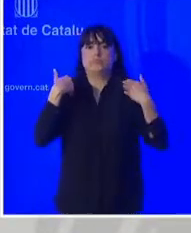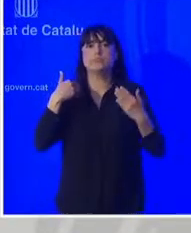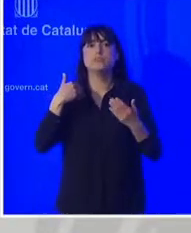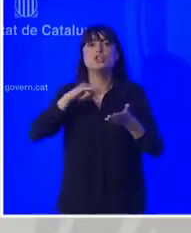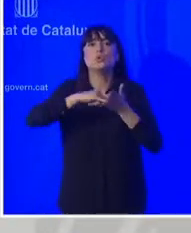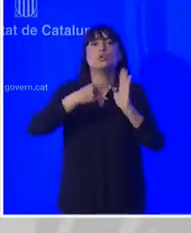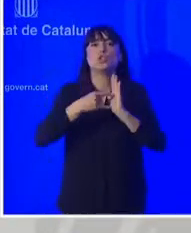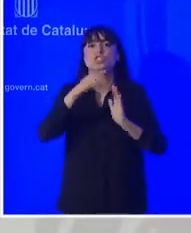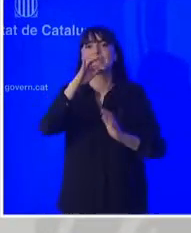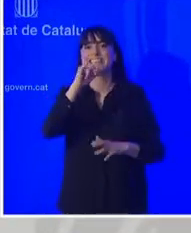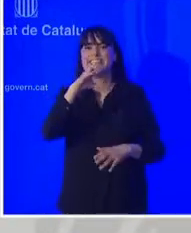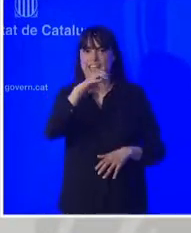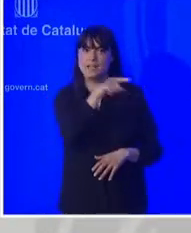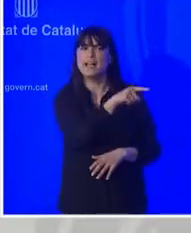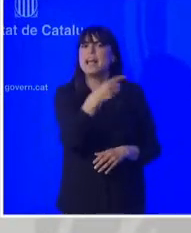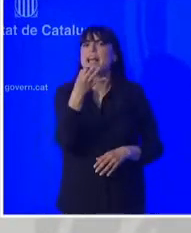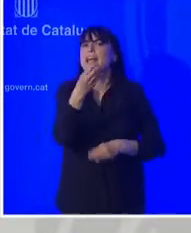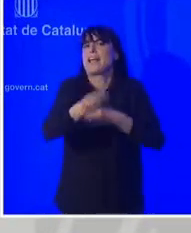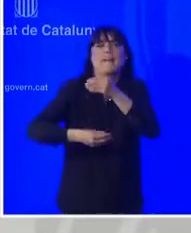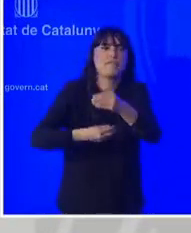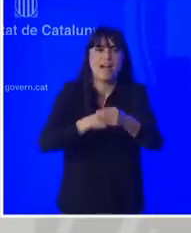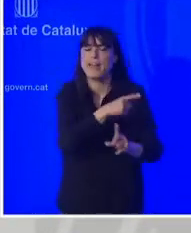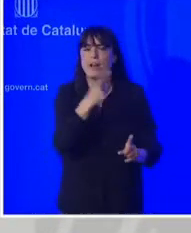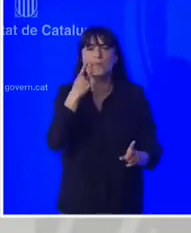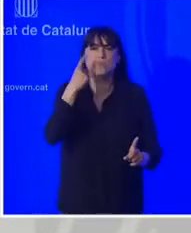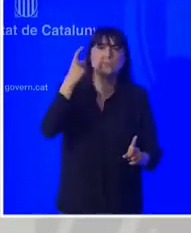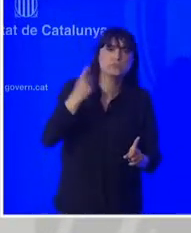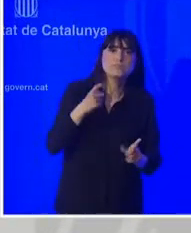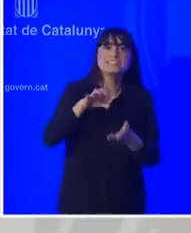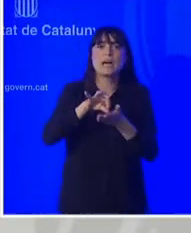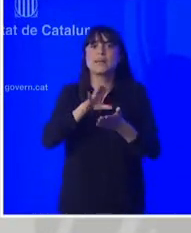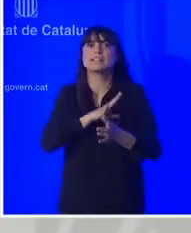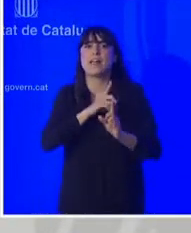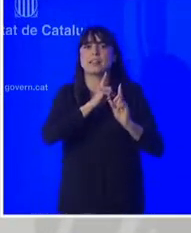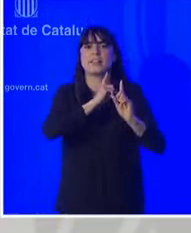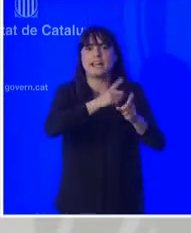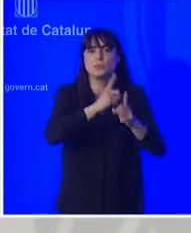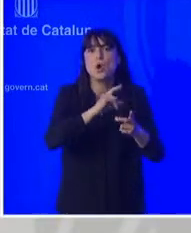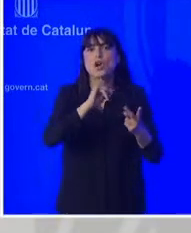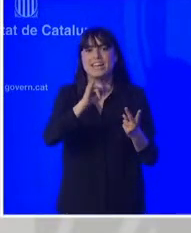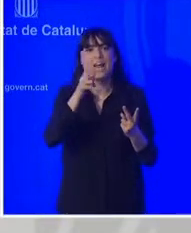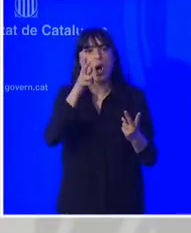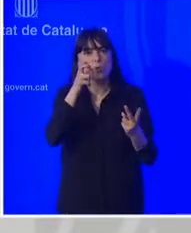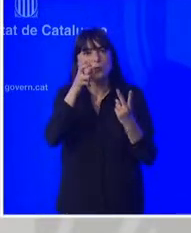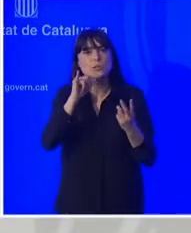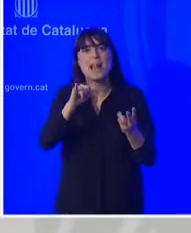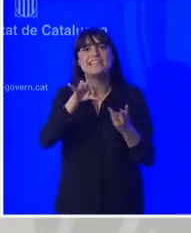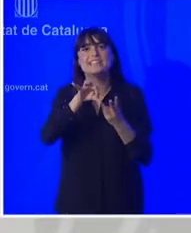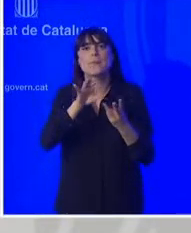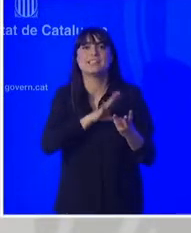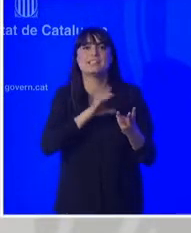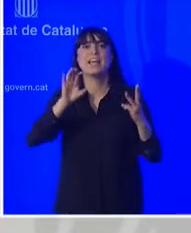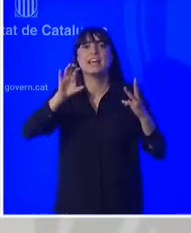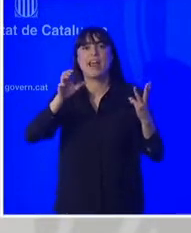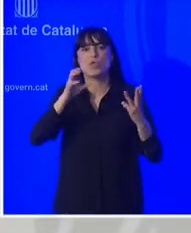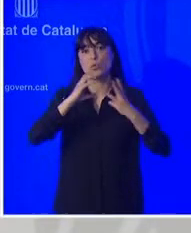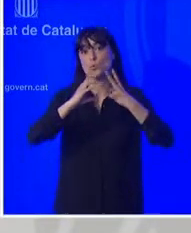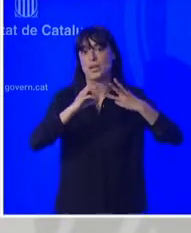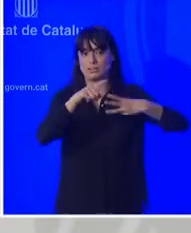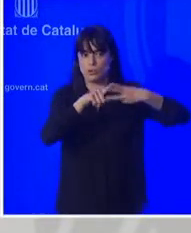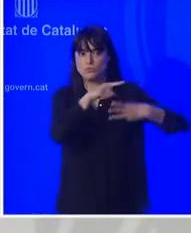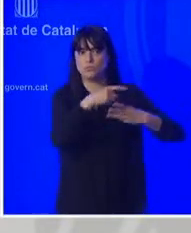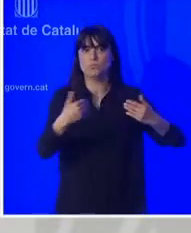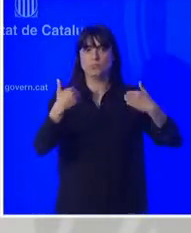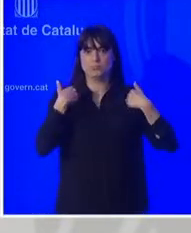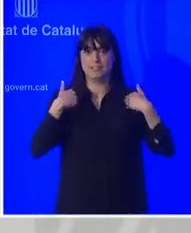públic, ha de vetllar pel servei de transport i difusió audiovisual i altres serveis de radiocomunicacions. Per poder donar